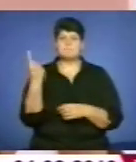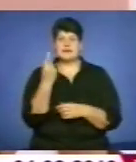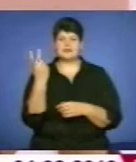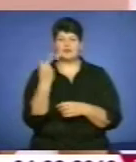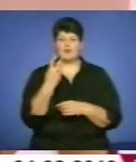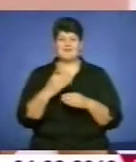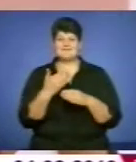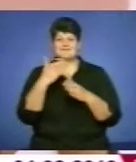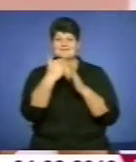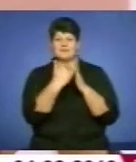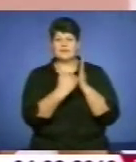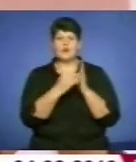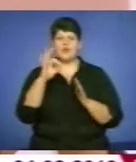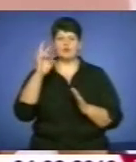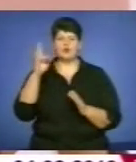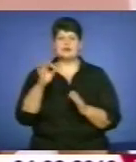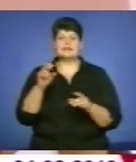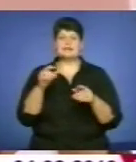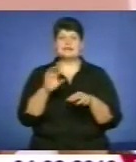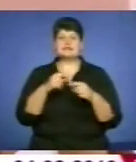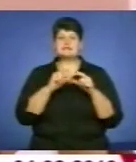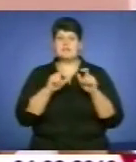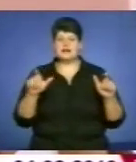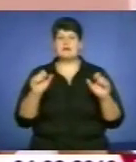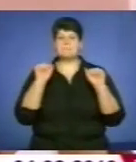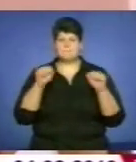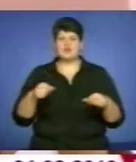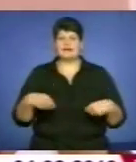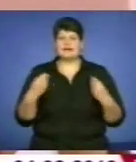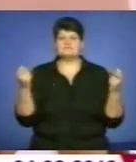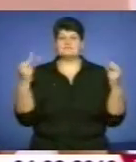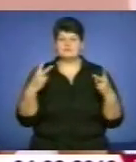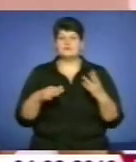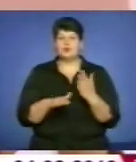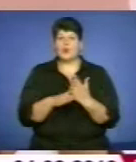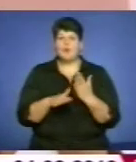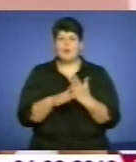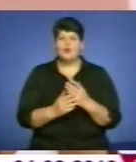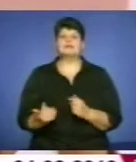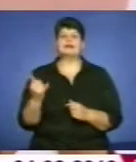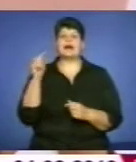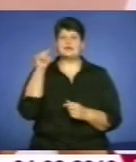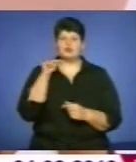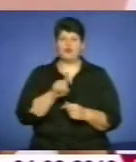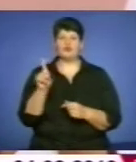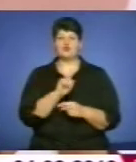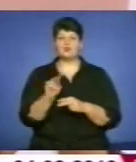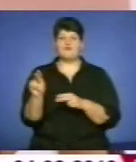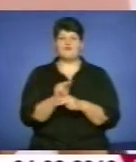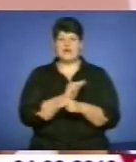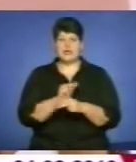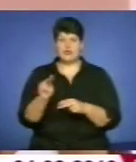онкодиспансер має всі можливості надати спеціалізовану допомогу для того, щоб вилікувати